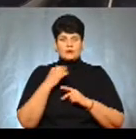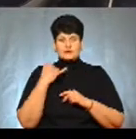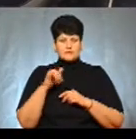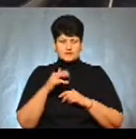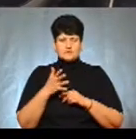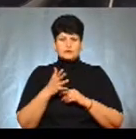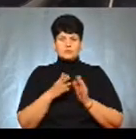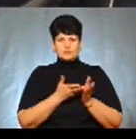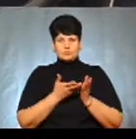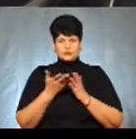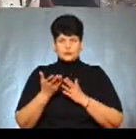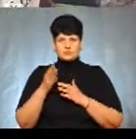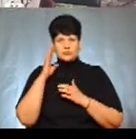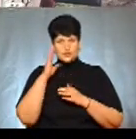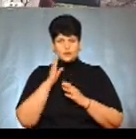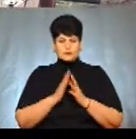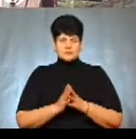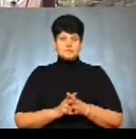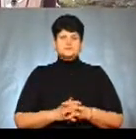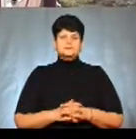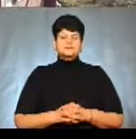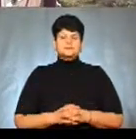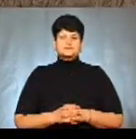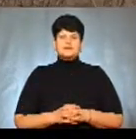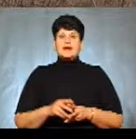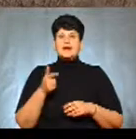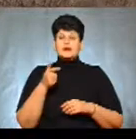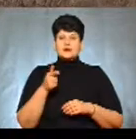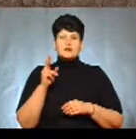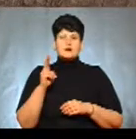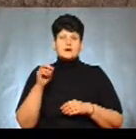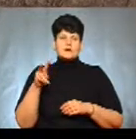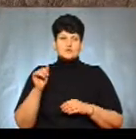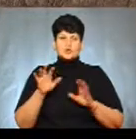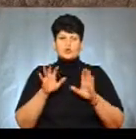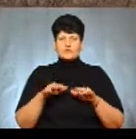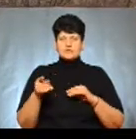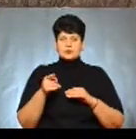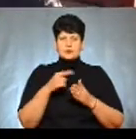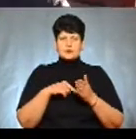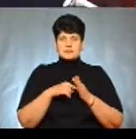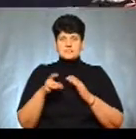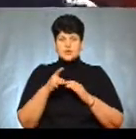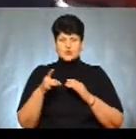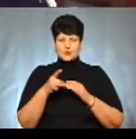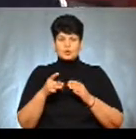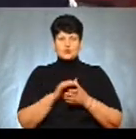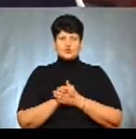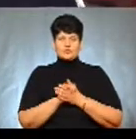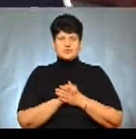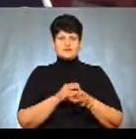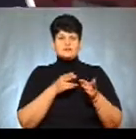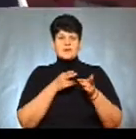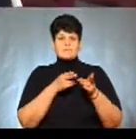не викликав, закликали хлопців. Григорій Каліновський, голова Тернопільського міськрайонного товариства мисливців та